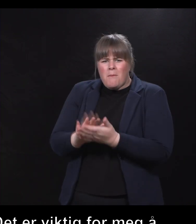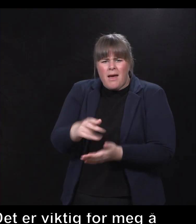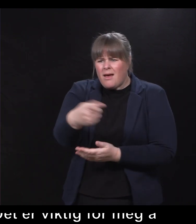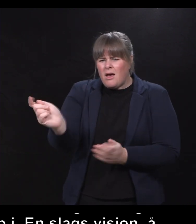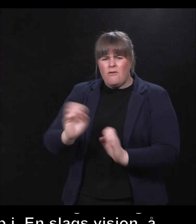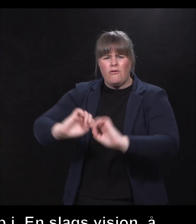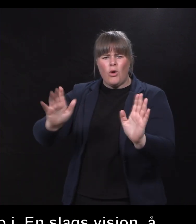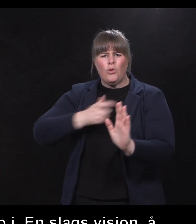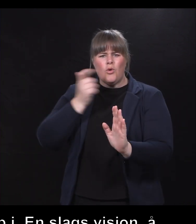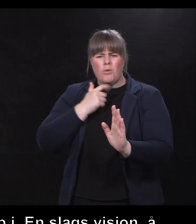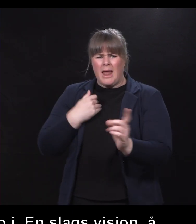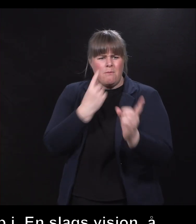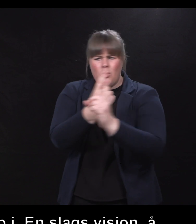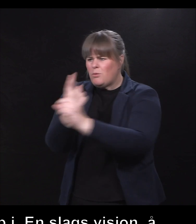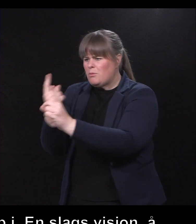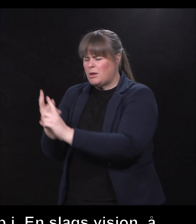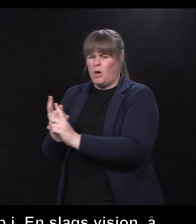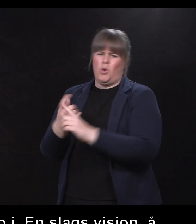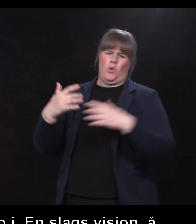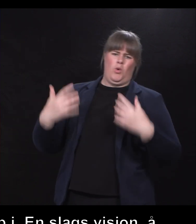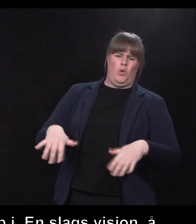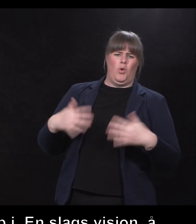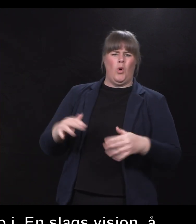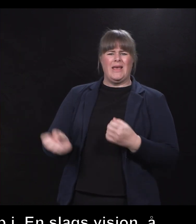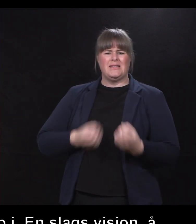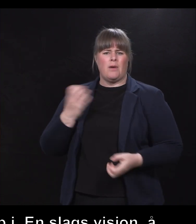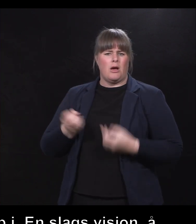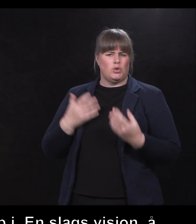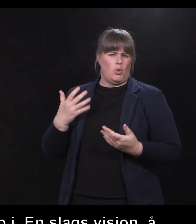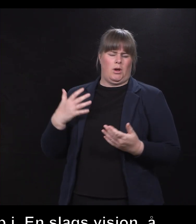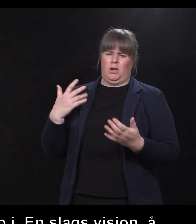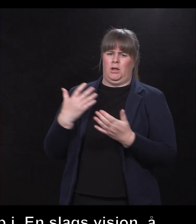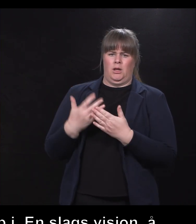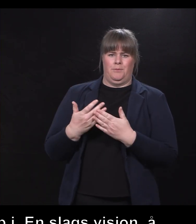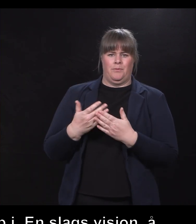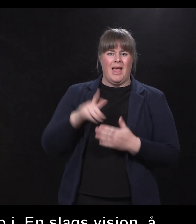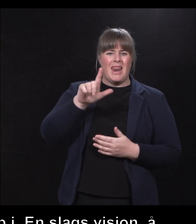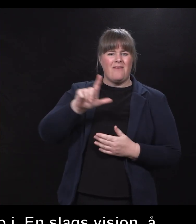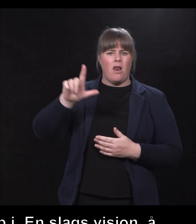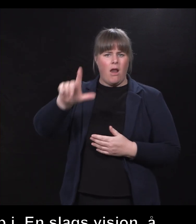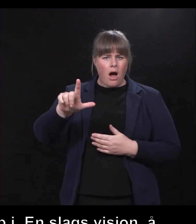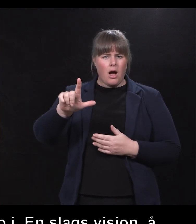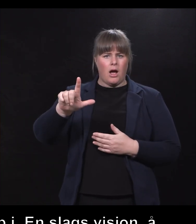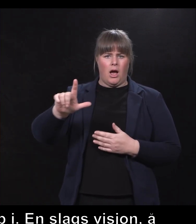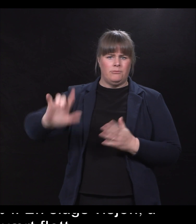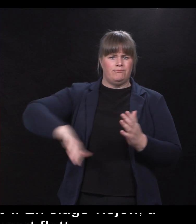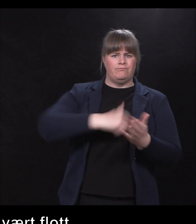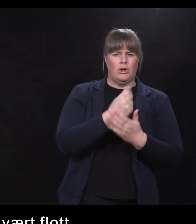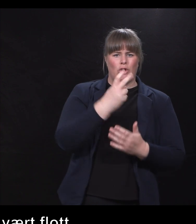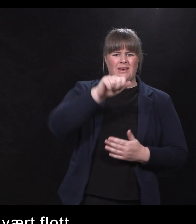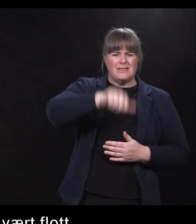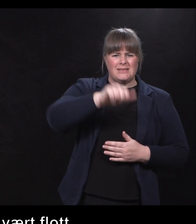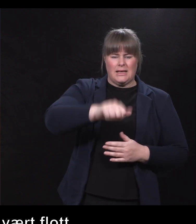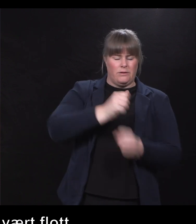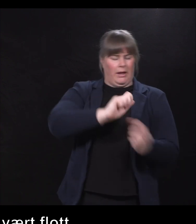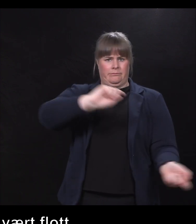møter i dette arbeidet, har vært en inspirasjon i mitt liv. Liv Laga kom inn som en gamechanger i 2016, hvor det var